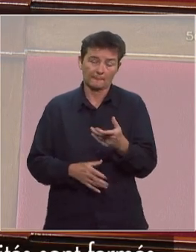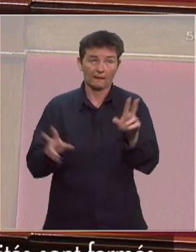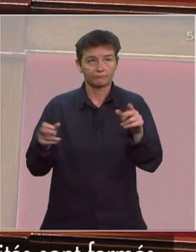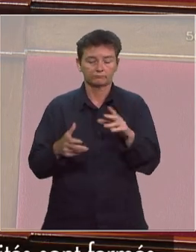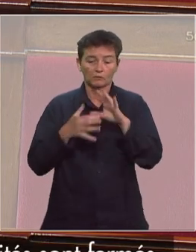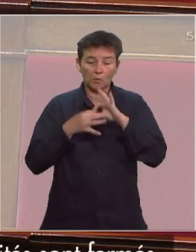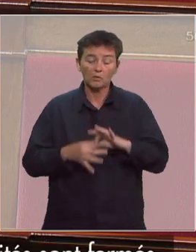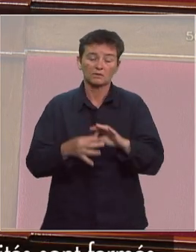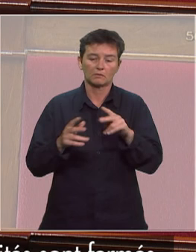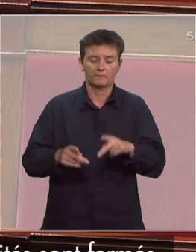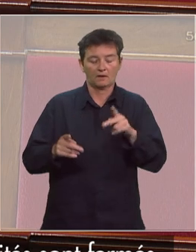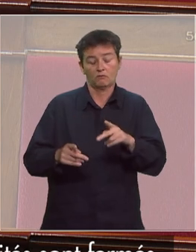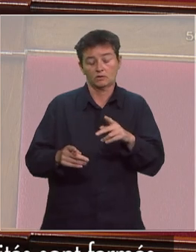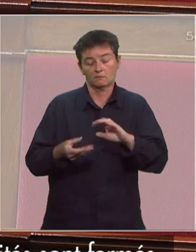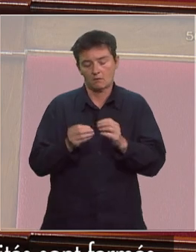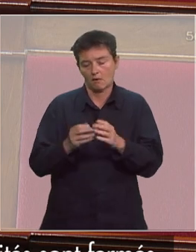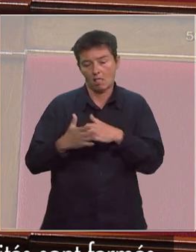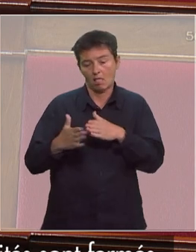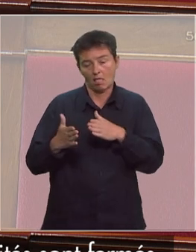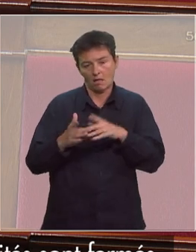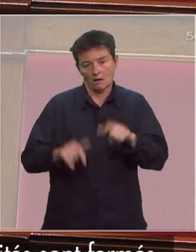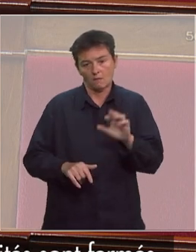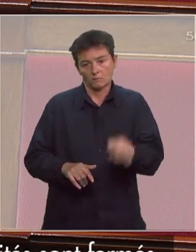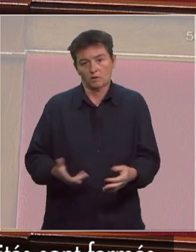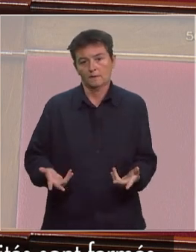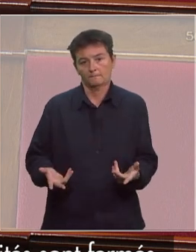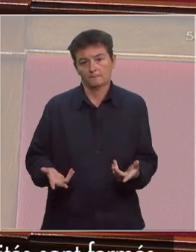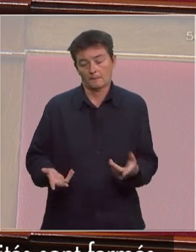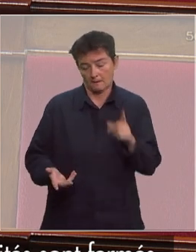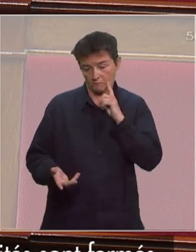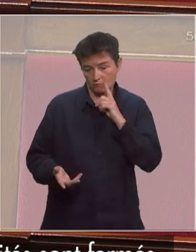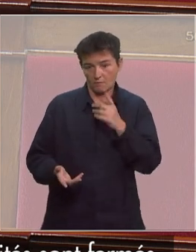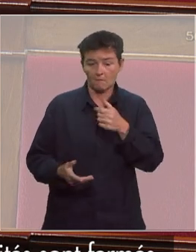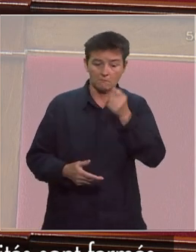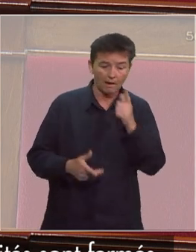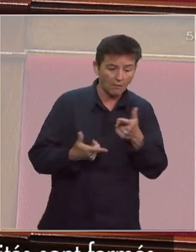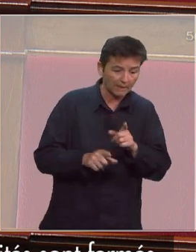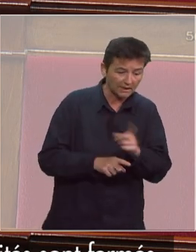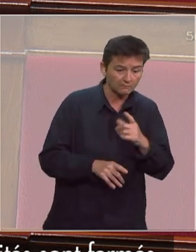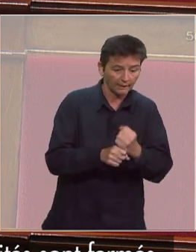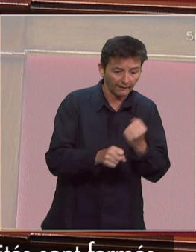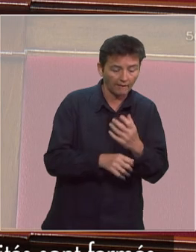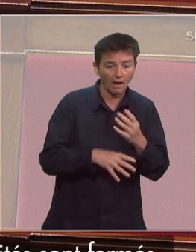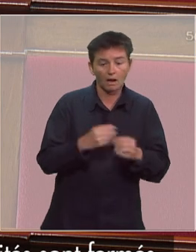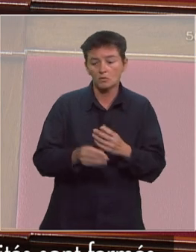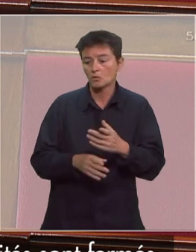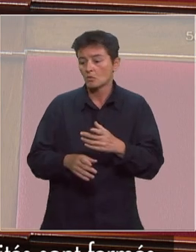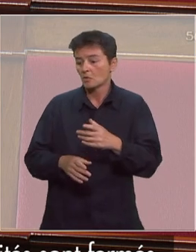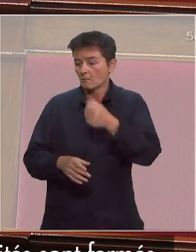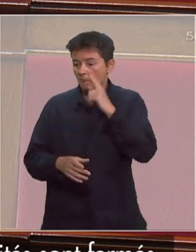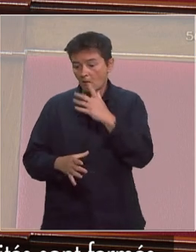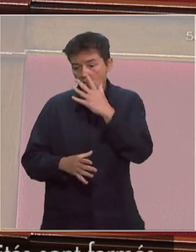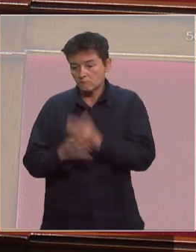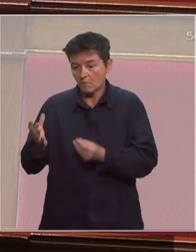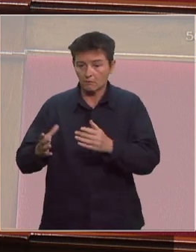continuité pédagogique se heurte à d'importantes difficultés l'indisponibilité des parents qui travaillent le manque de compétences car il ne suffit